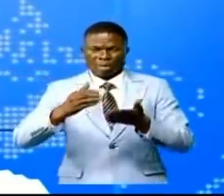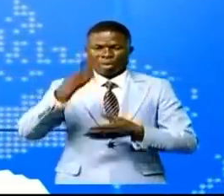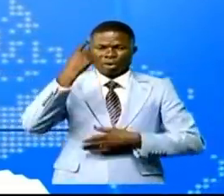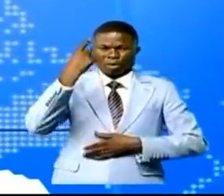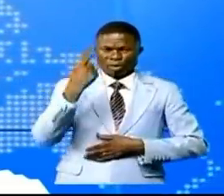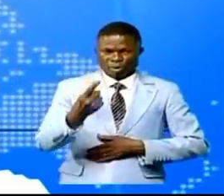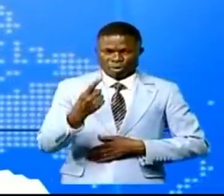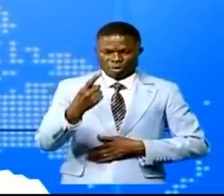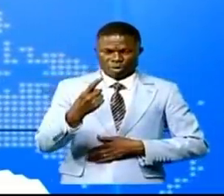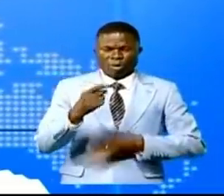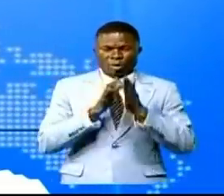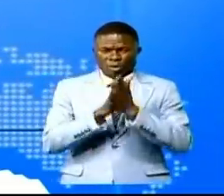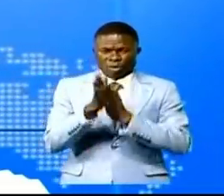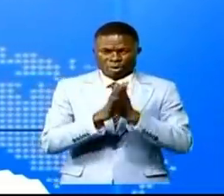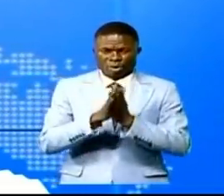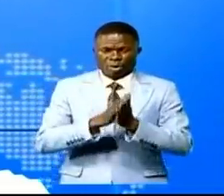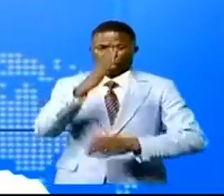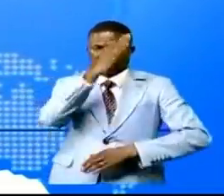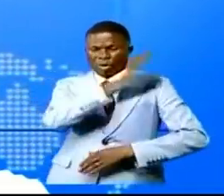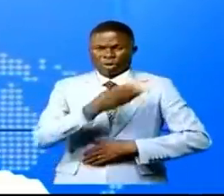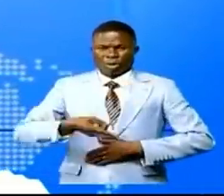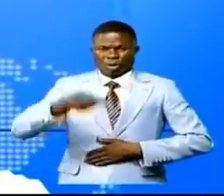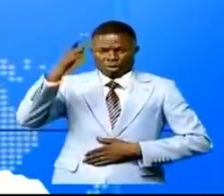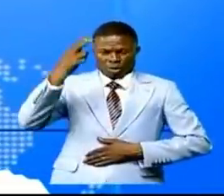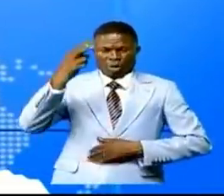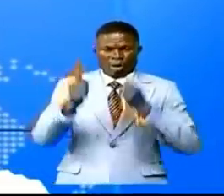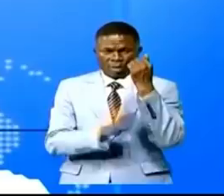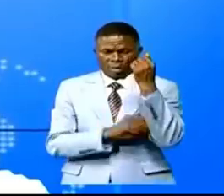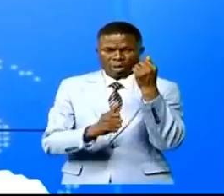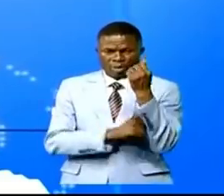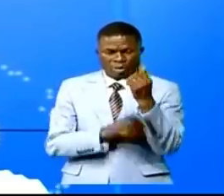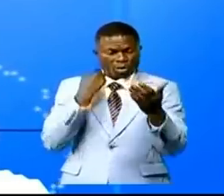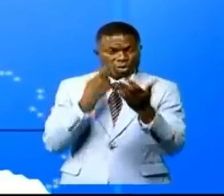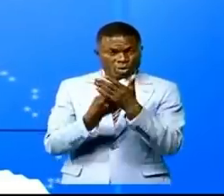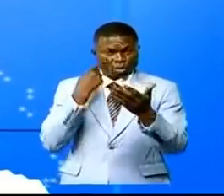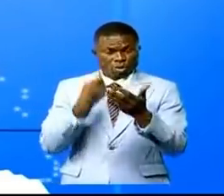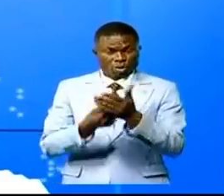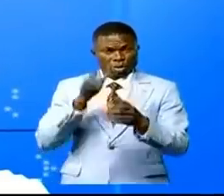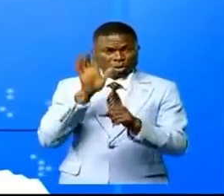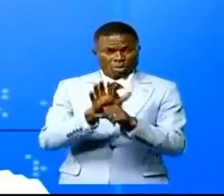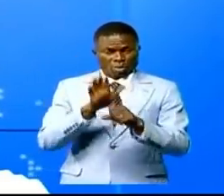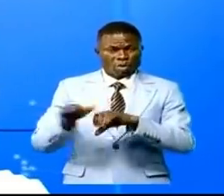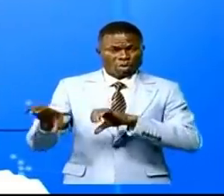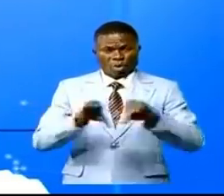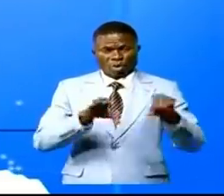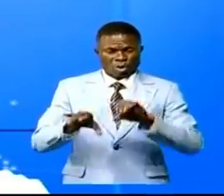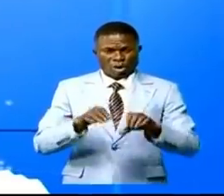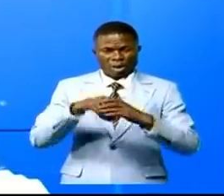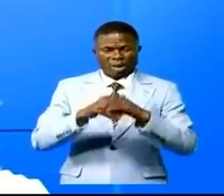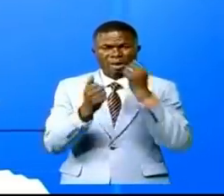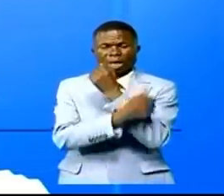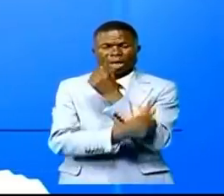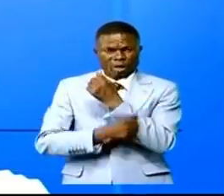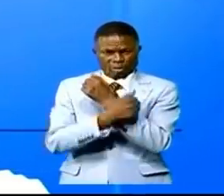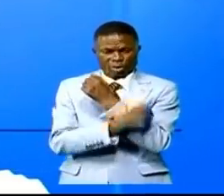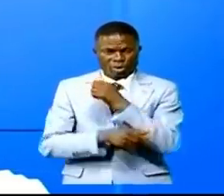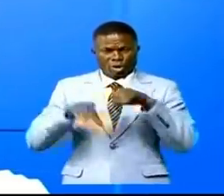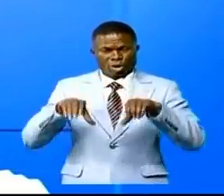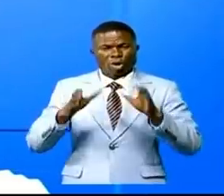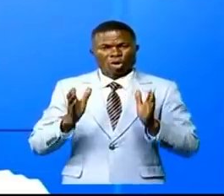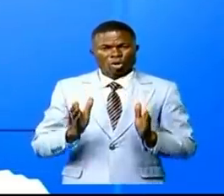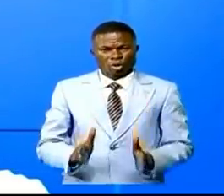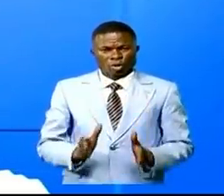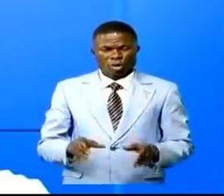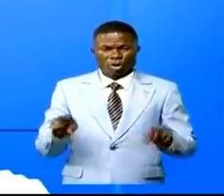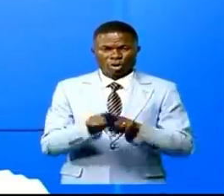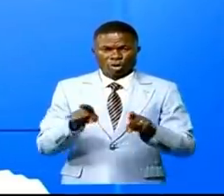considérant les mérites de l'intéressé, remarqué à travers d'éminents services rendus à la nation congolaise, en